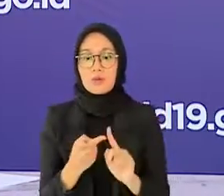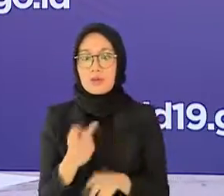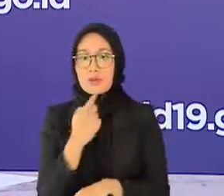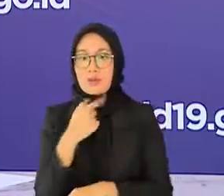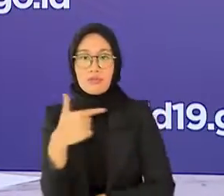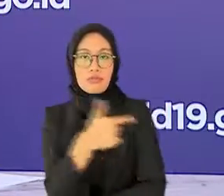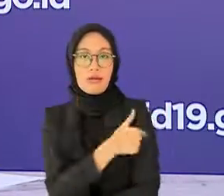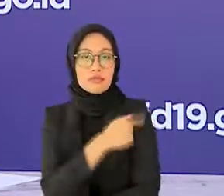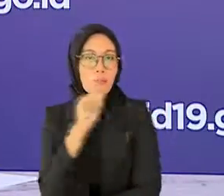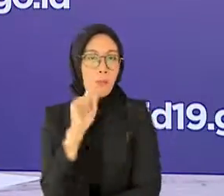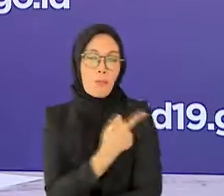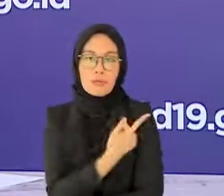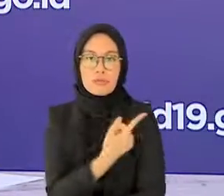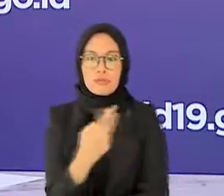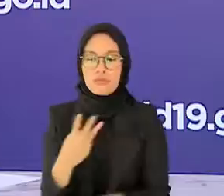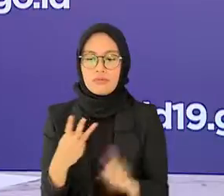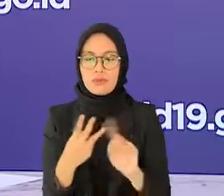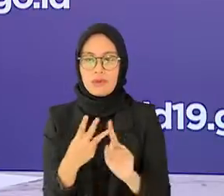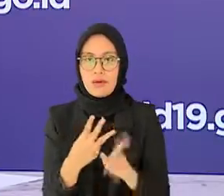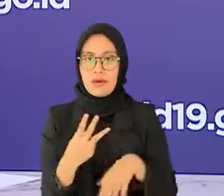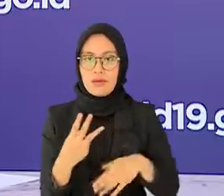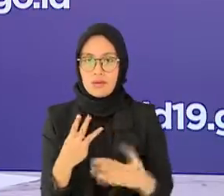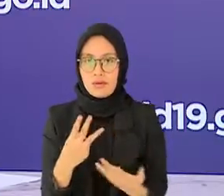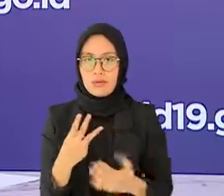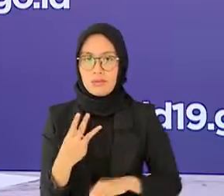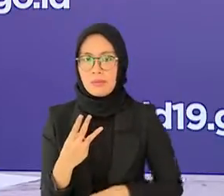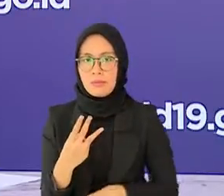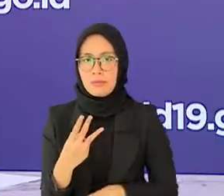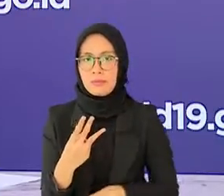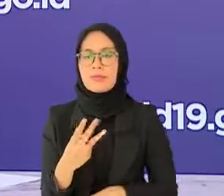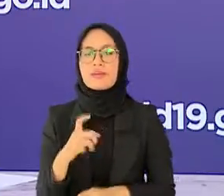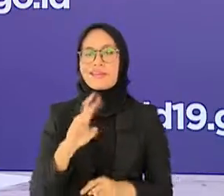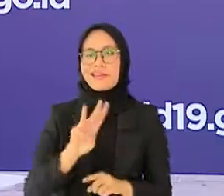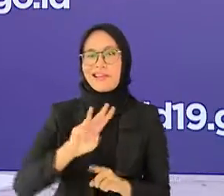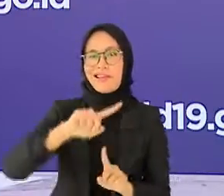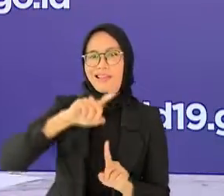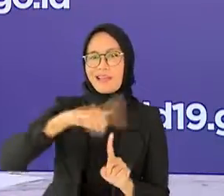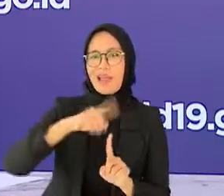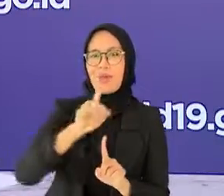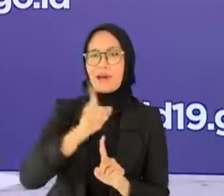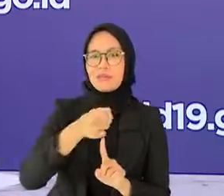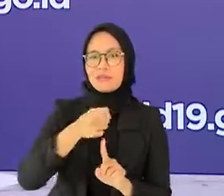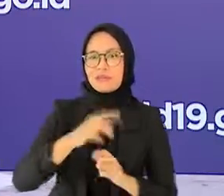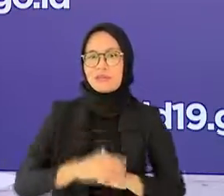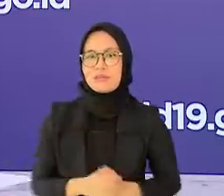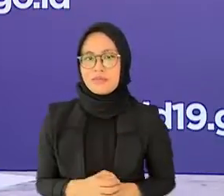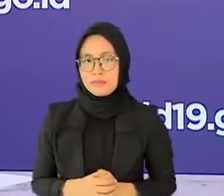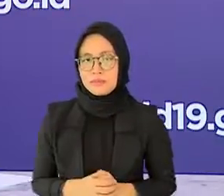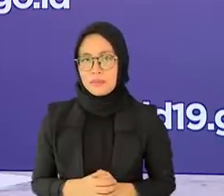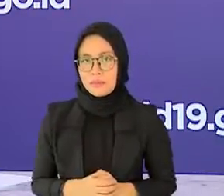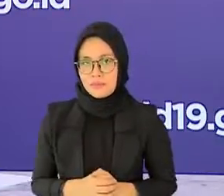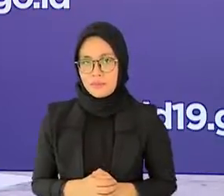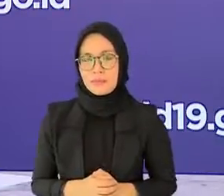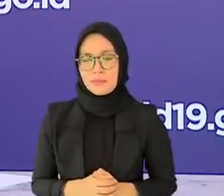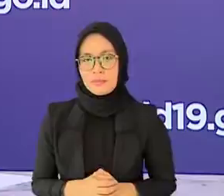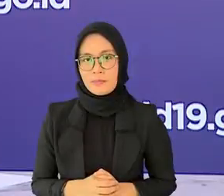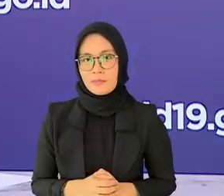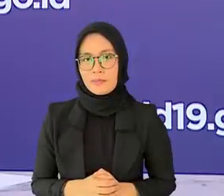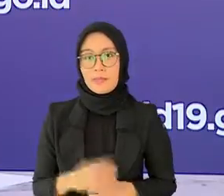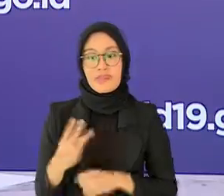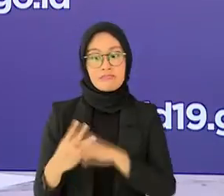skala besar dan yang ketiga peningkatan upaya 3T yang harus digairis bawahi adalah